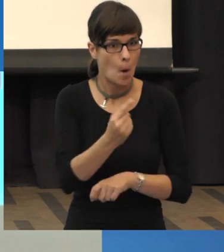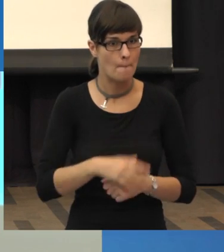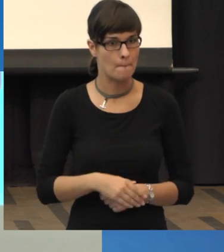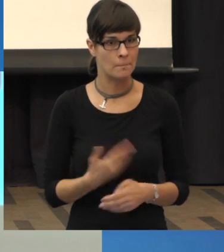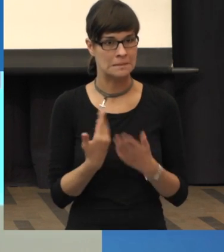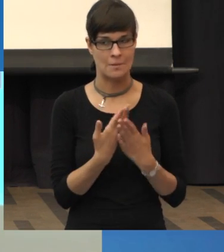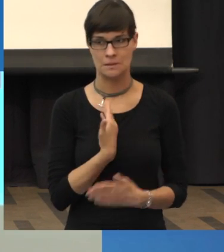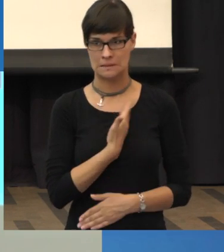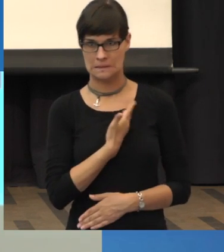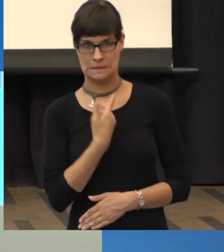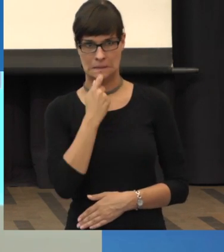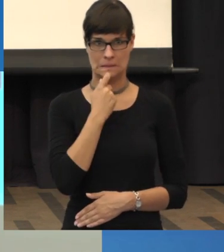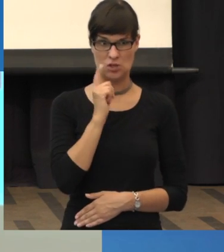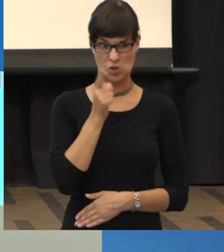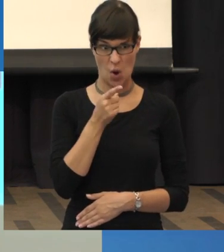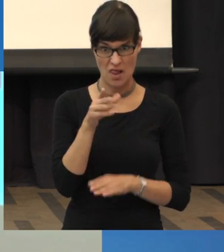Ist das bekannt?